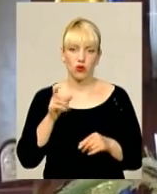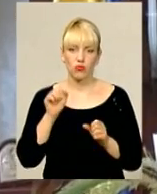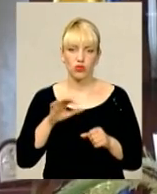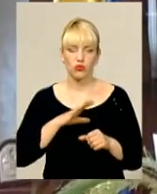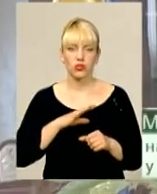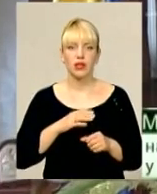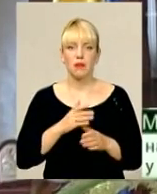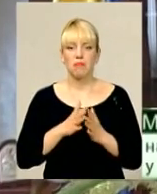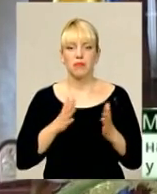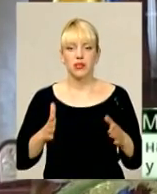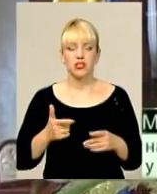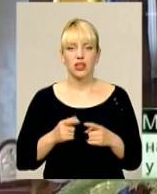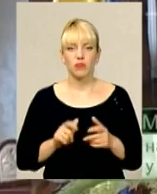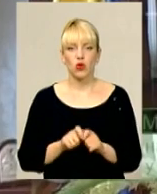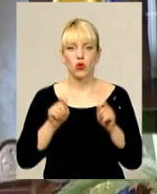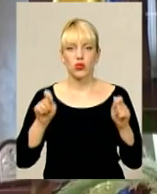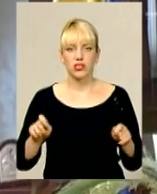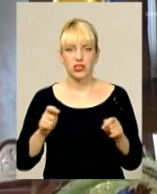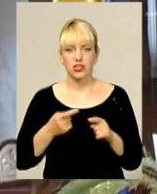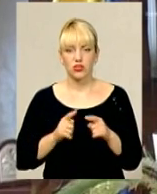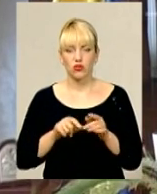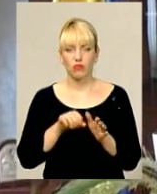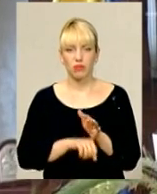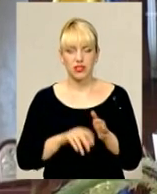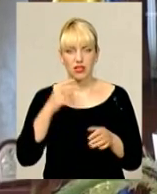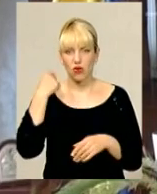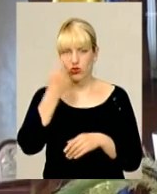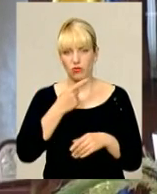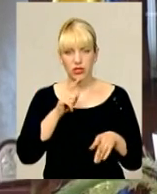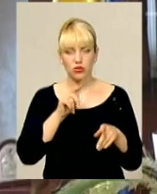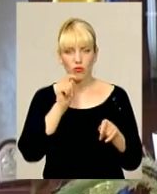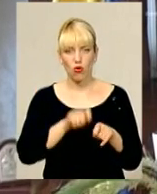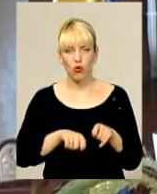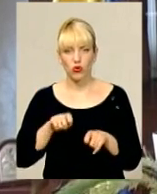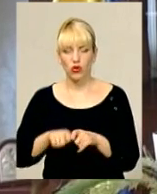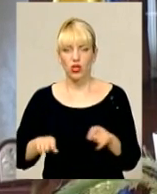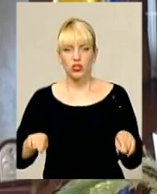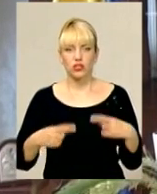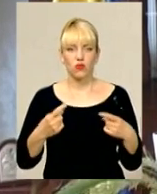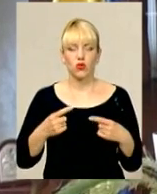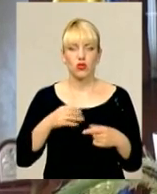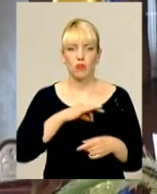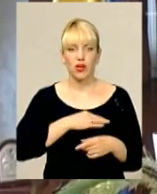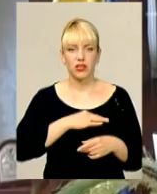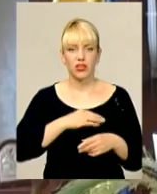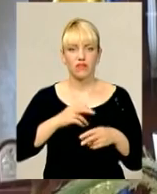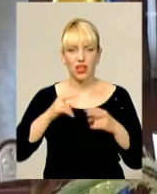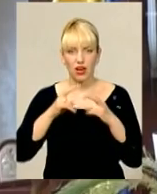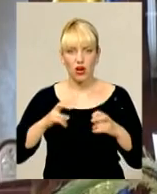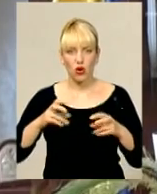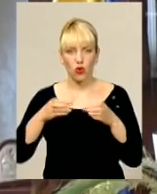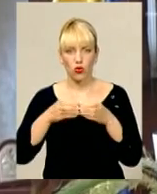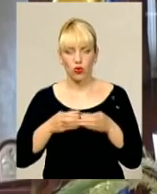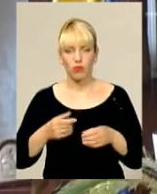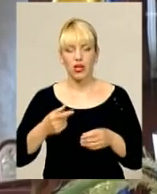вбивства. Прибуваємо на особистому контролі. Створена слідчо-оперативна група з числа досвідчених працівників як